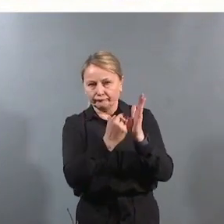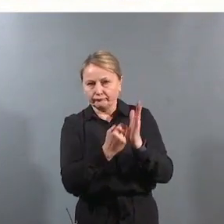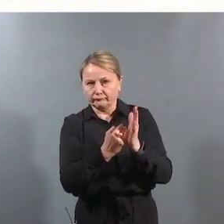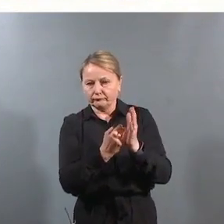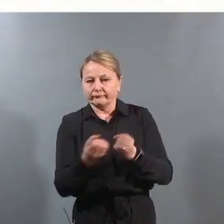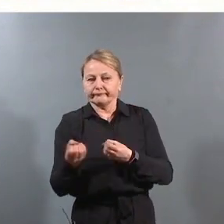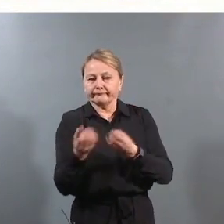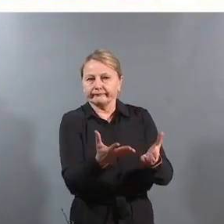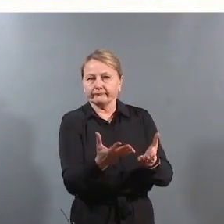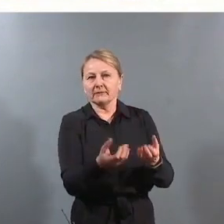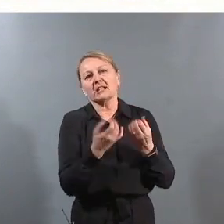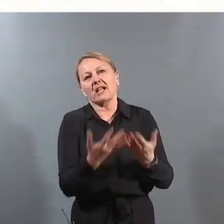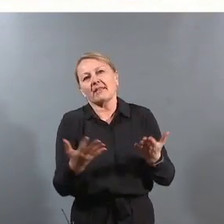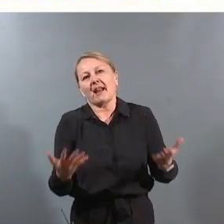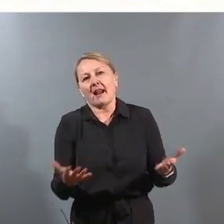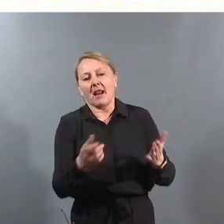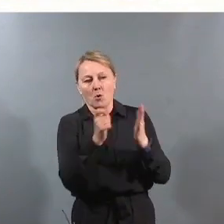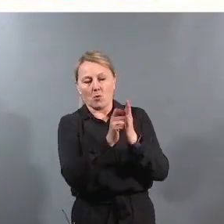kommentarer, som de melder tilbake.